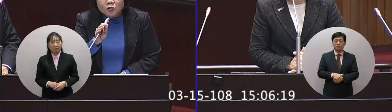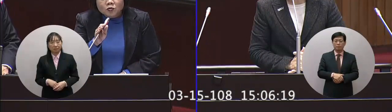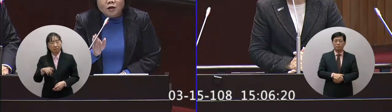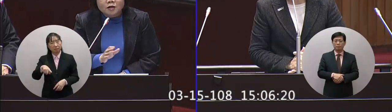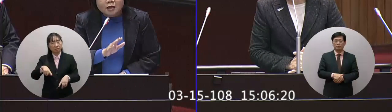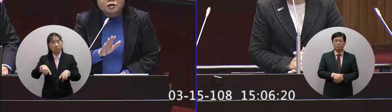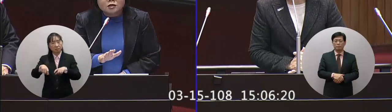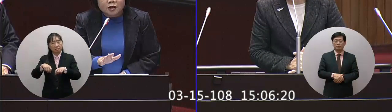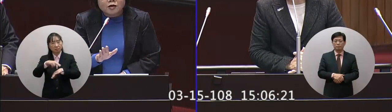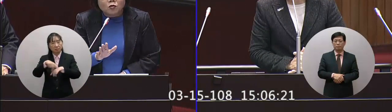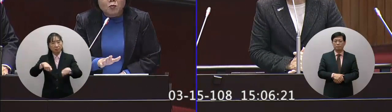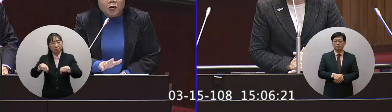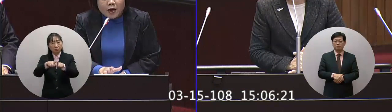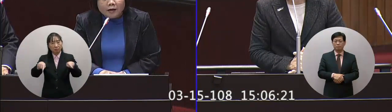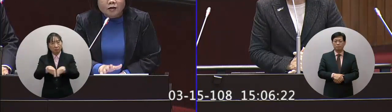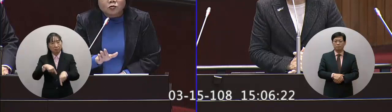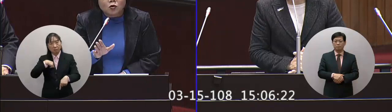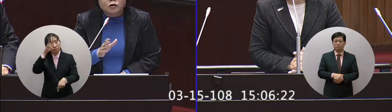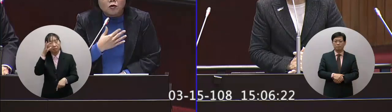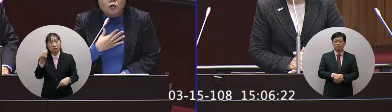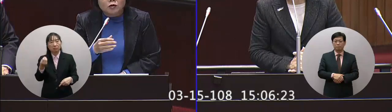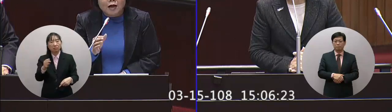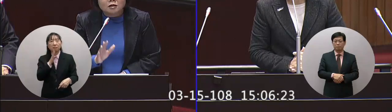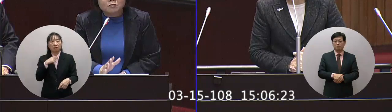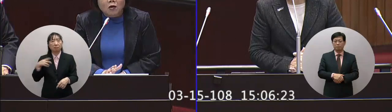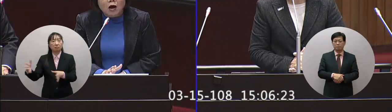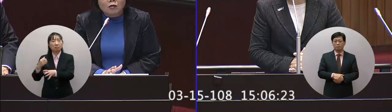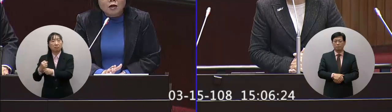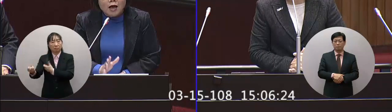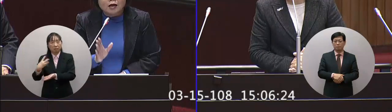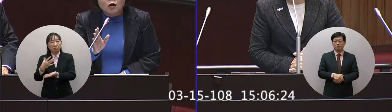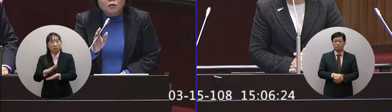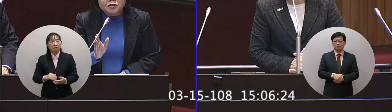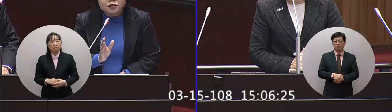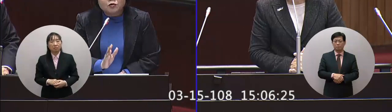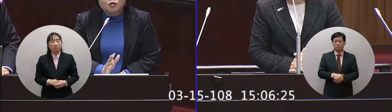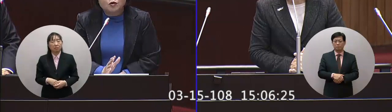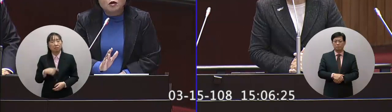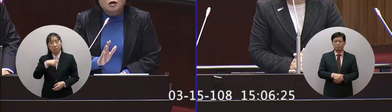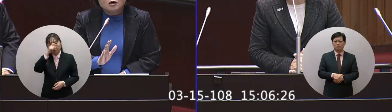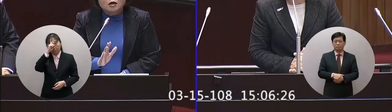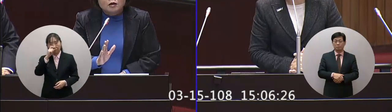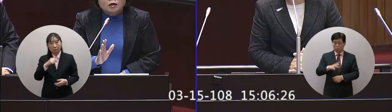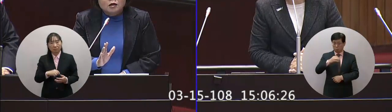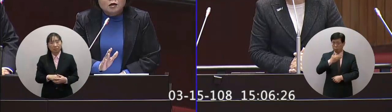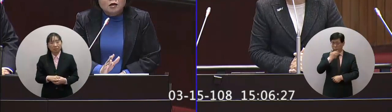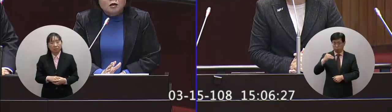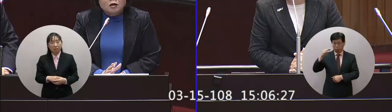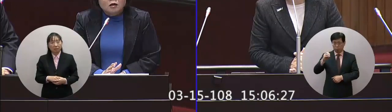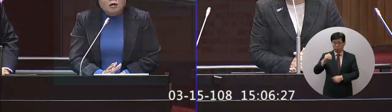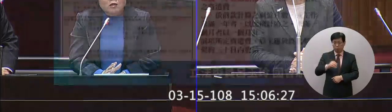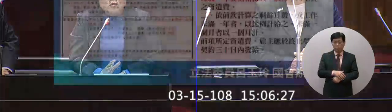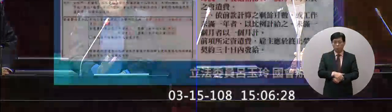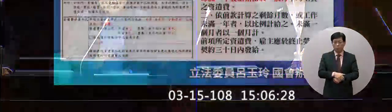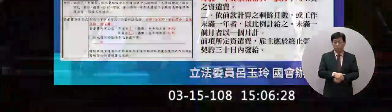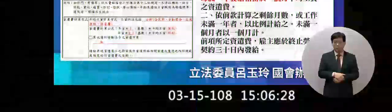計畫書的詳細的內容我沒有看但是同仁有跟我有大致報告是那我們是希望說有沒有更優的